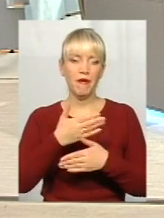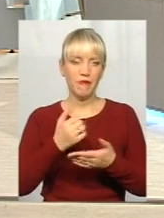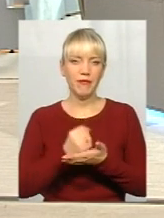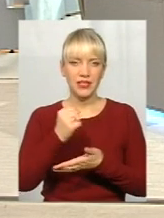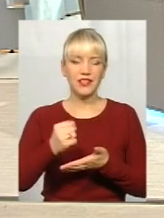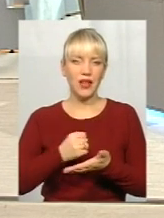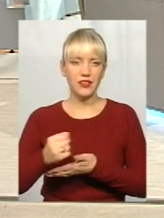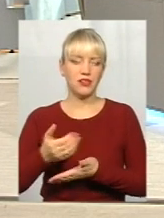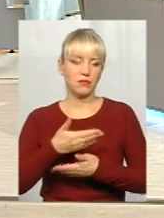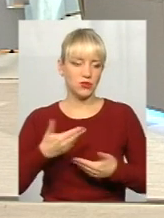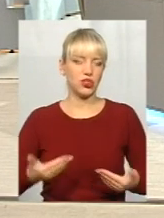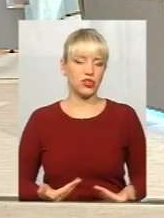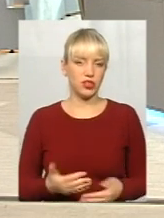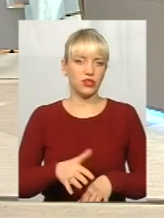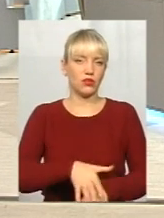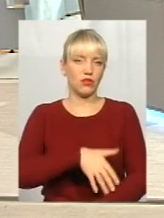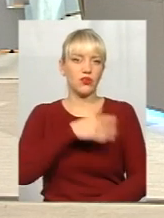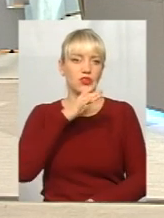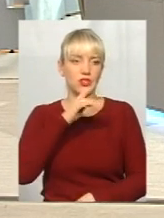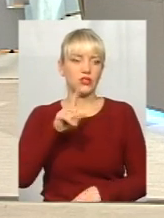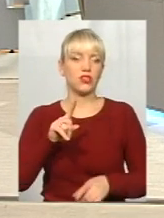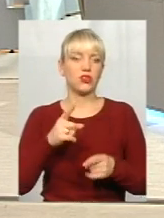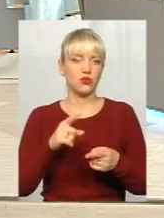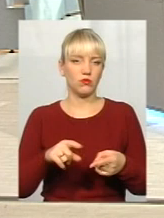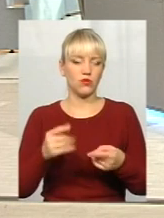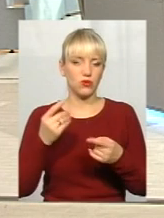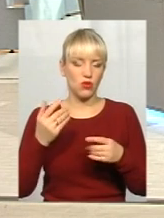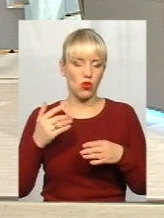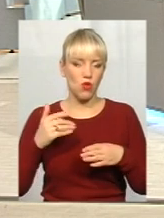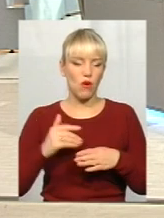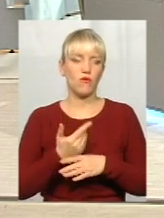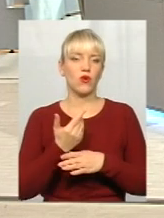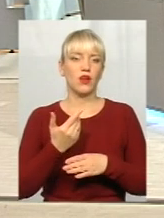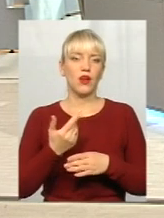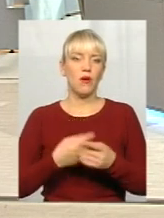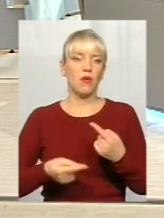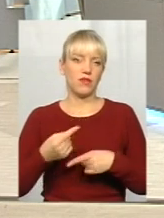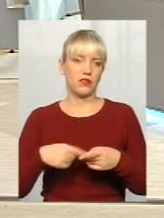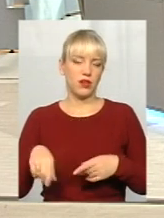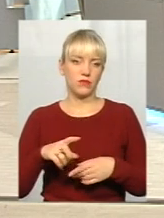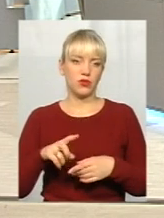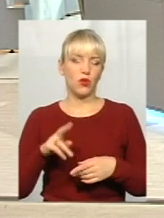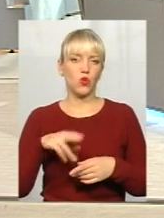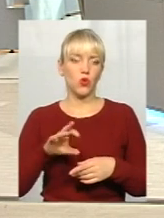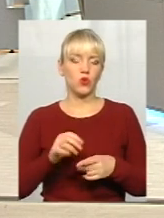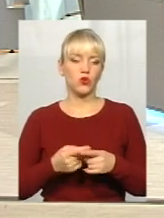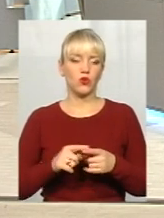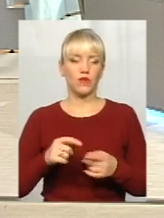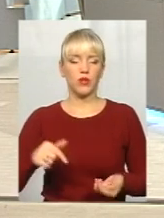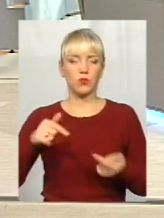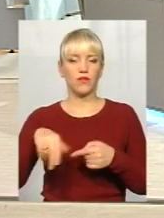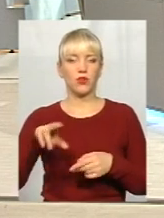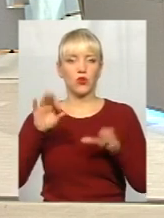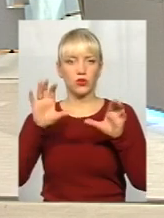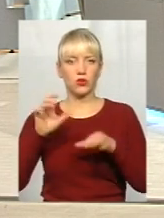дуже тривалий час. І знову повертаємось чомусь до цього. Будь ласка, пане Алім. Ну, дивіться, в відповідності до Конституції